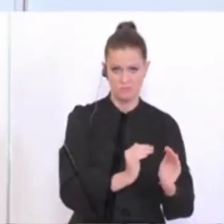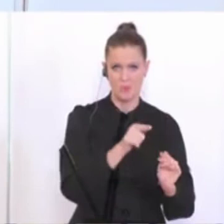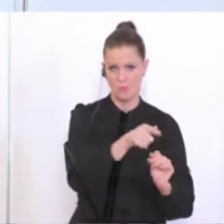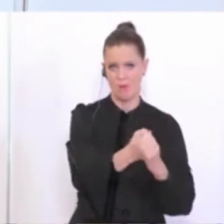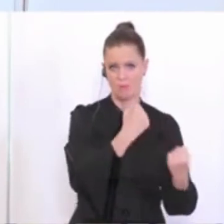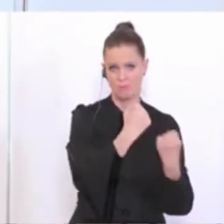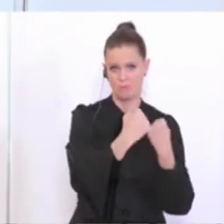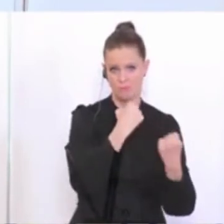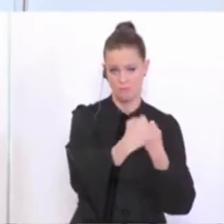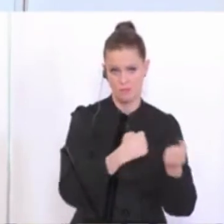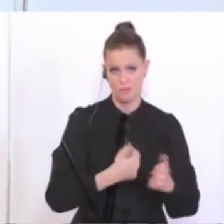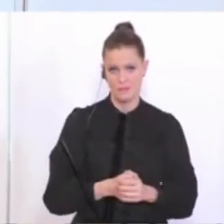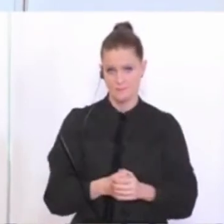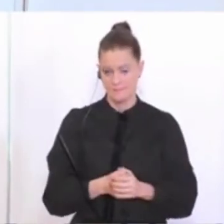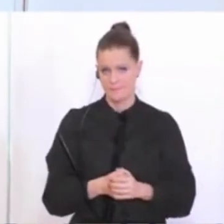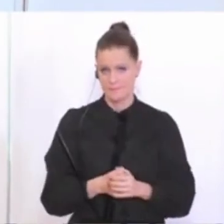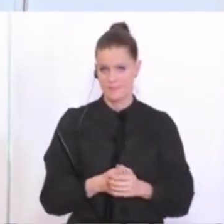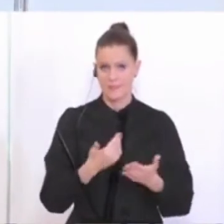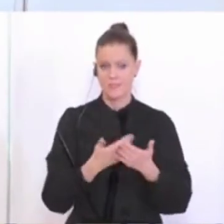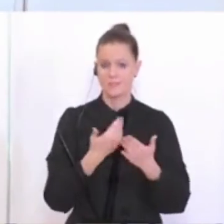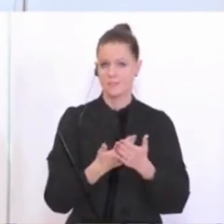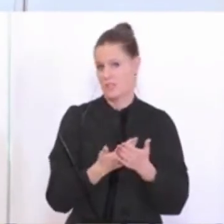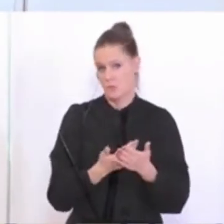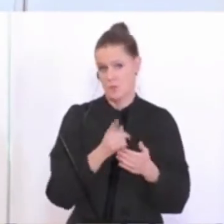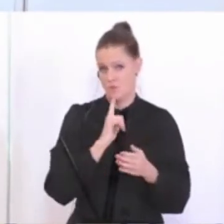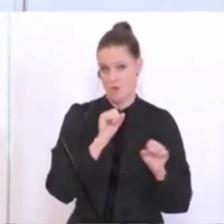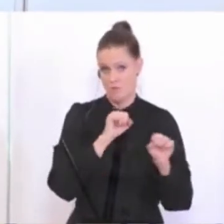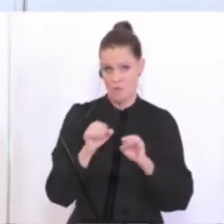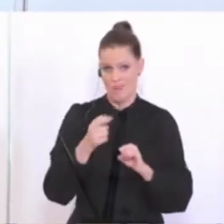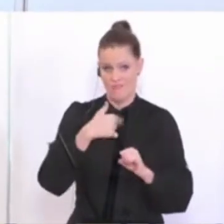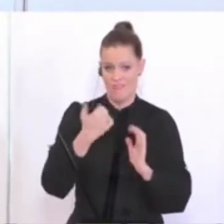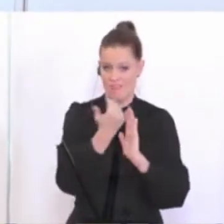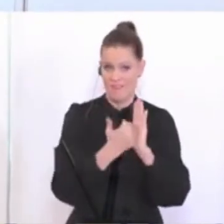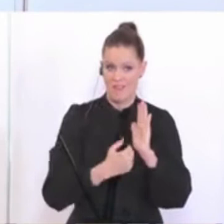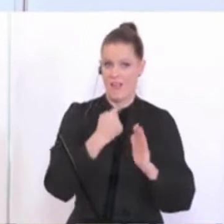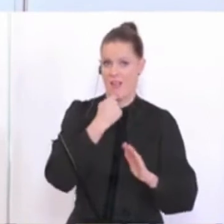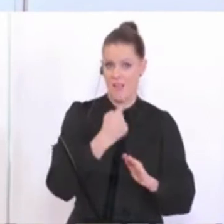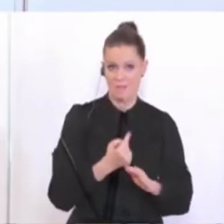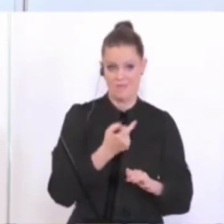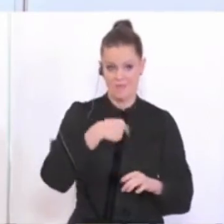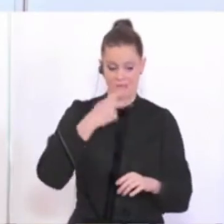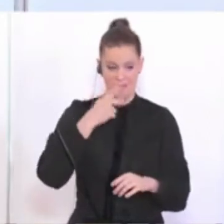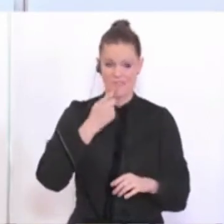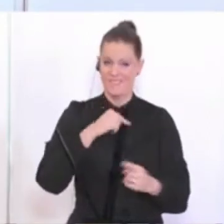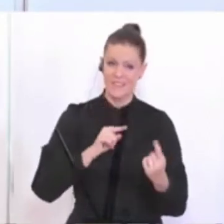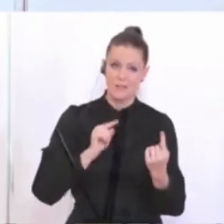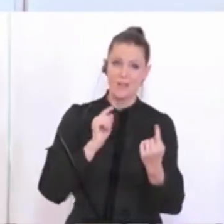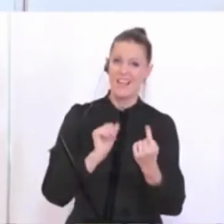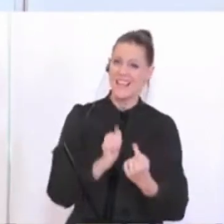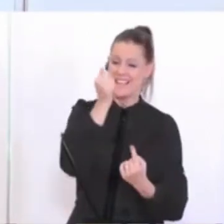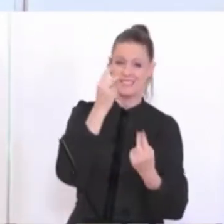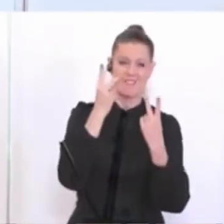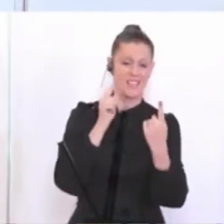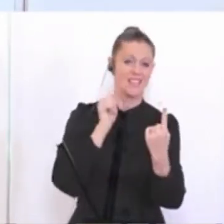wir können ja hier auch nur appellieren, auch mit uns als Regelgeber Verständnis zu haben, weil das oberste Ziel bleibt, einmal